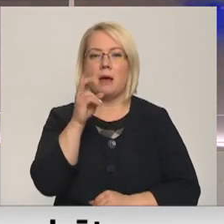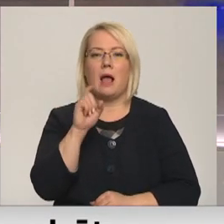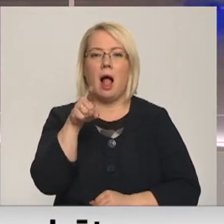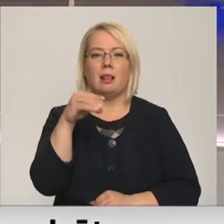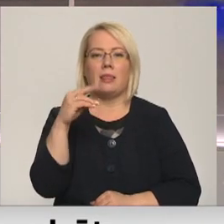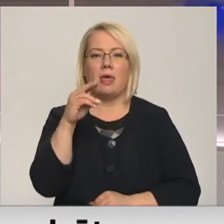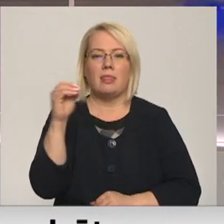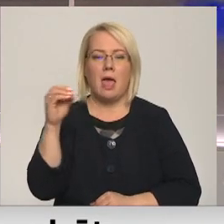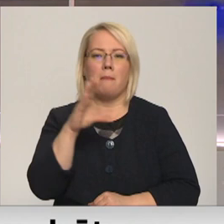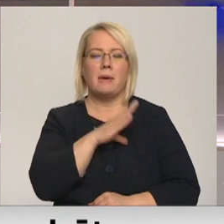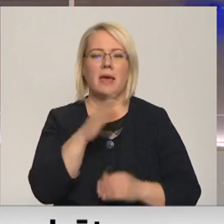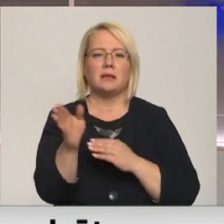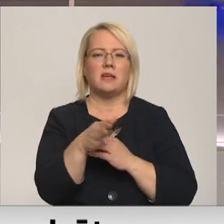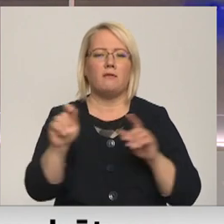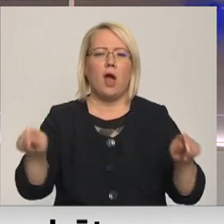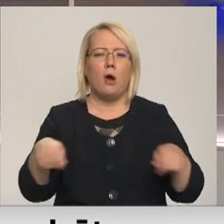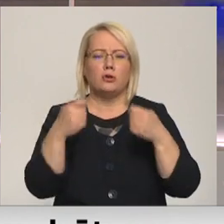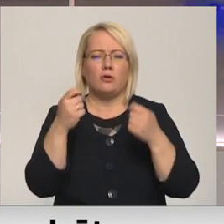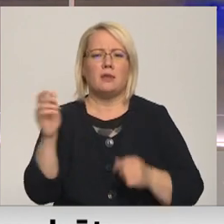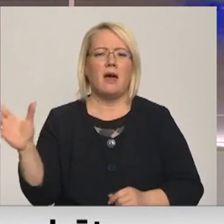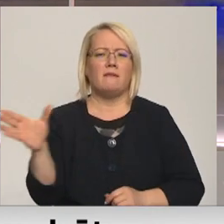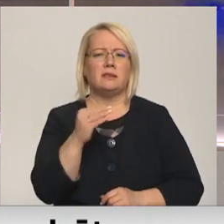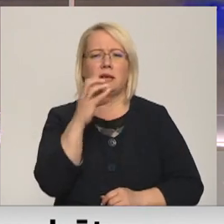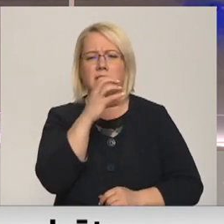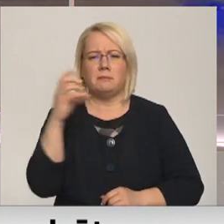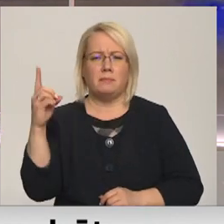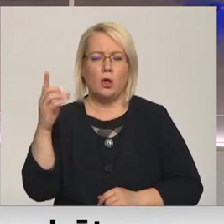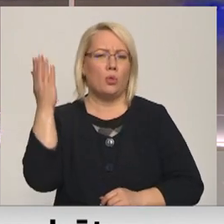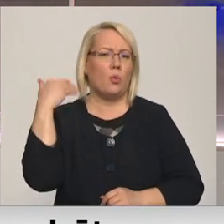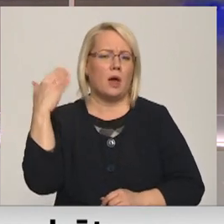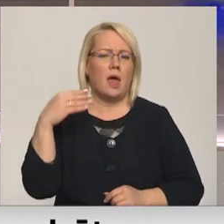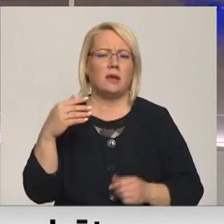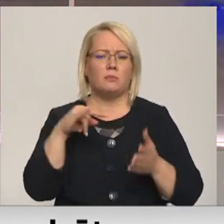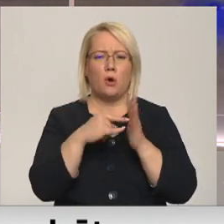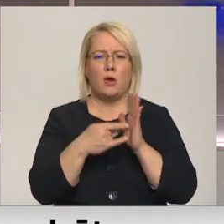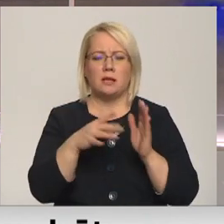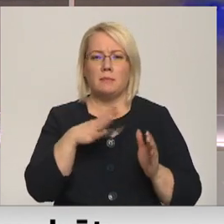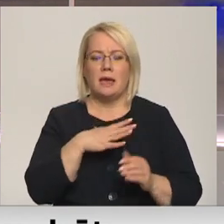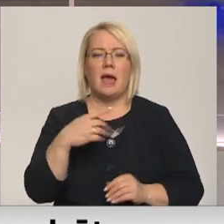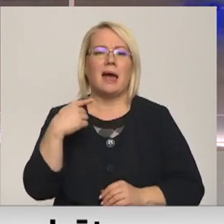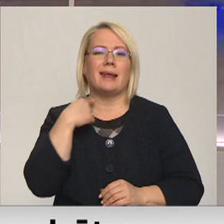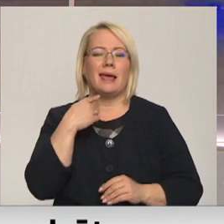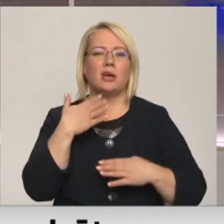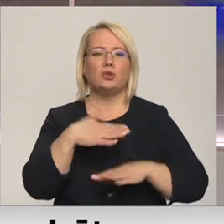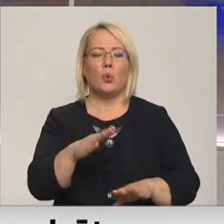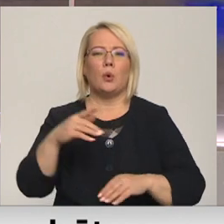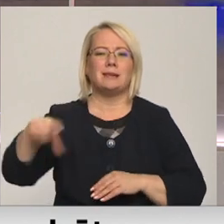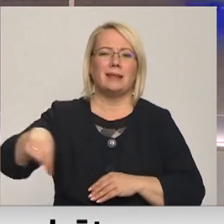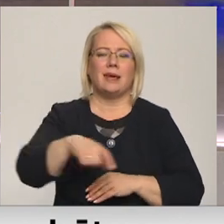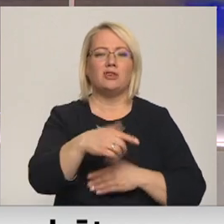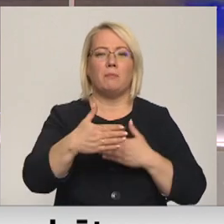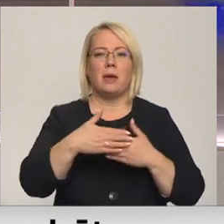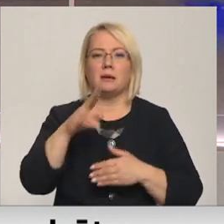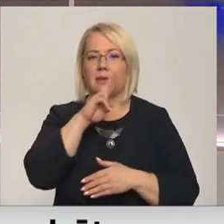vērienīgākā zivju audzētava visā bijušā padomu savienībā. To laika projekts Rīgas jūras līča piekrastē neizdevās.